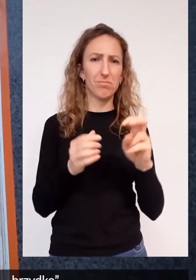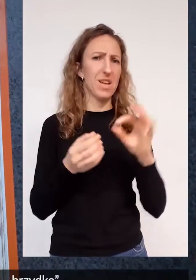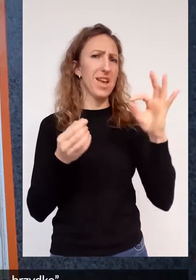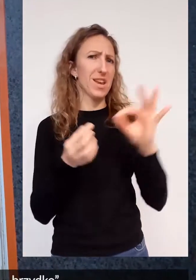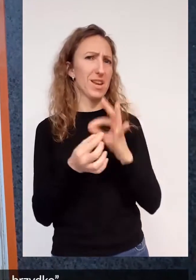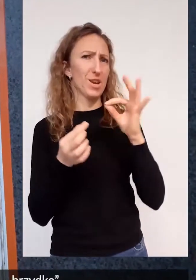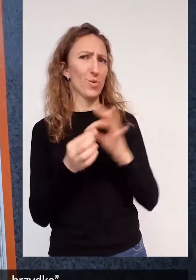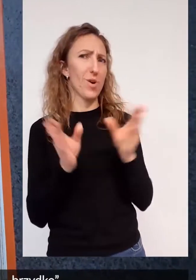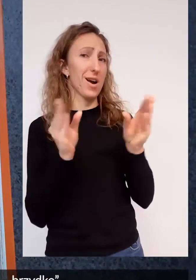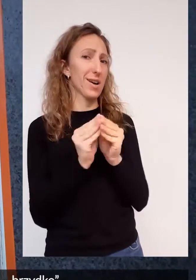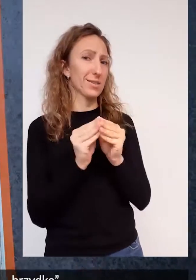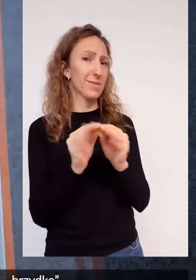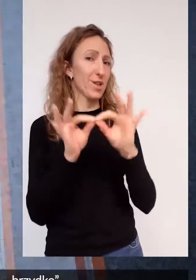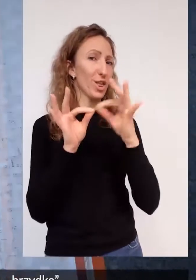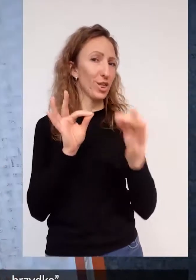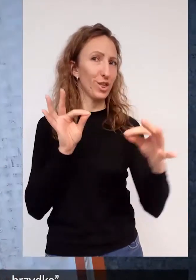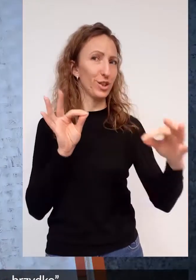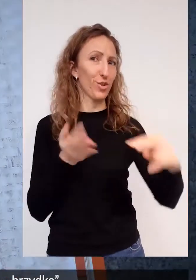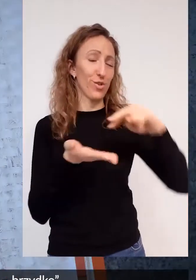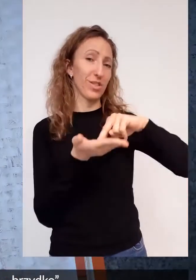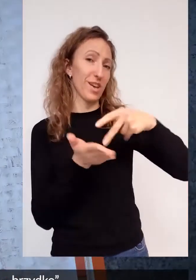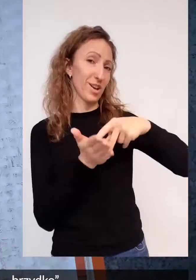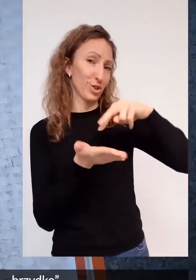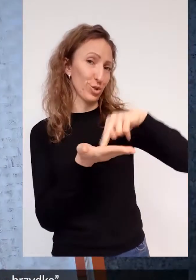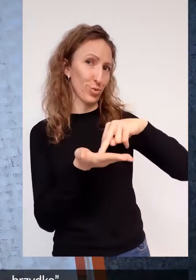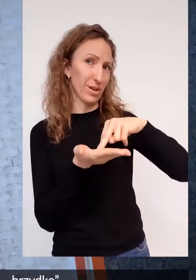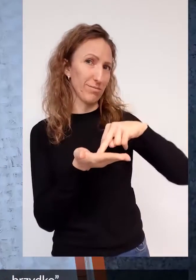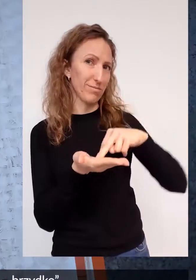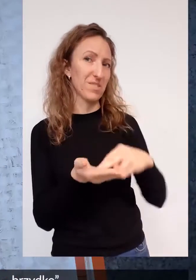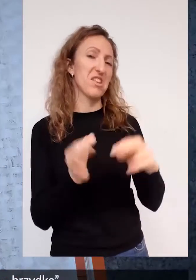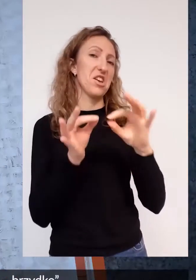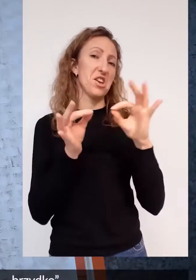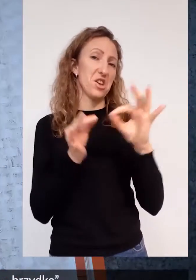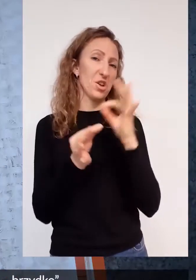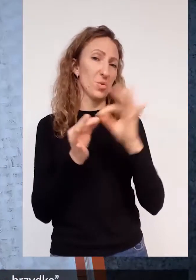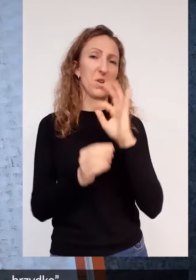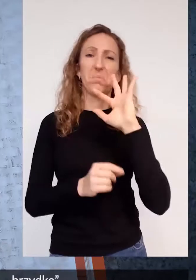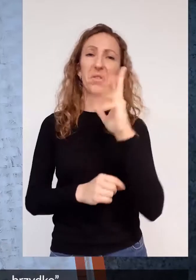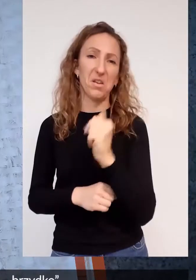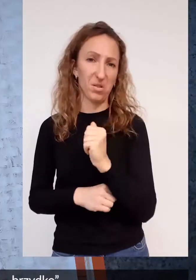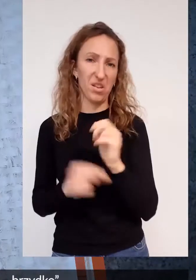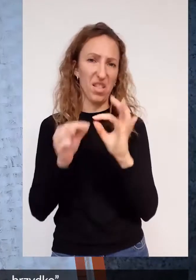Tańcowała igła z nitką, igła pięknie, nitka brzydko